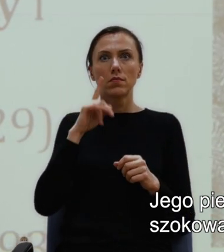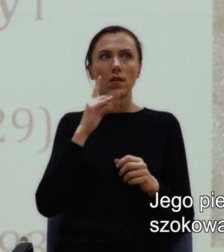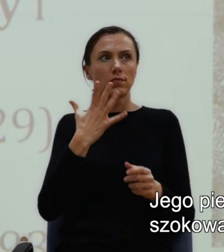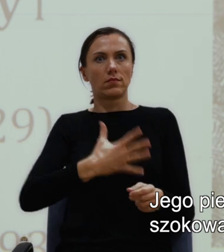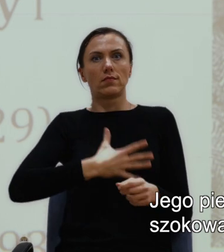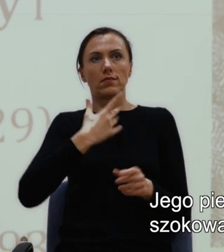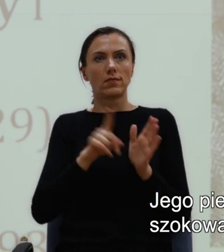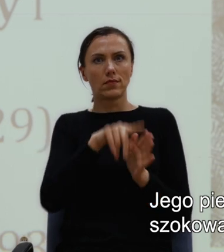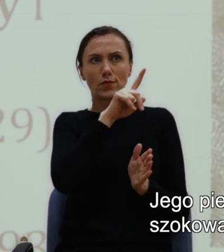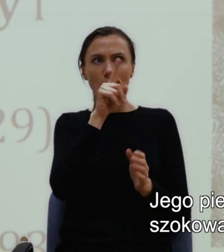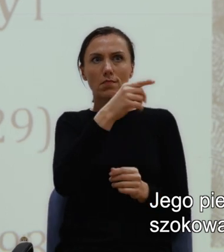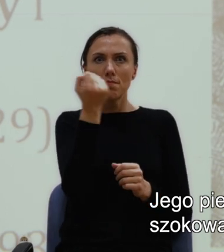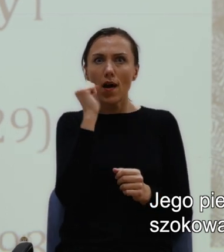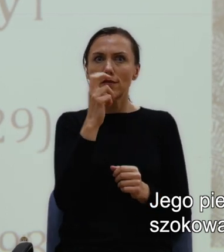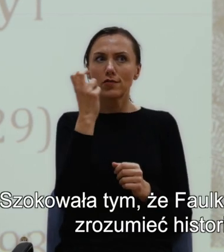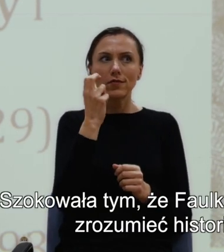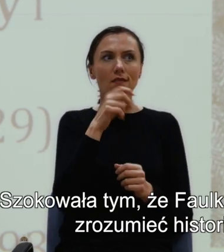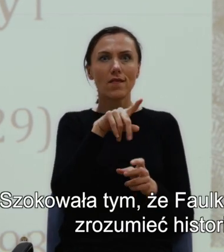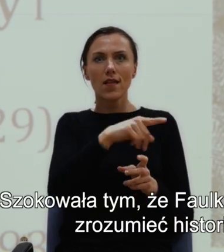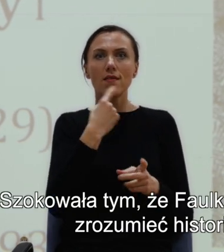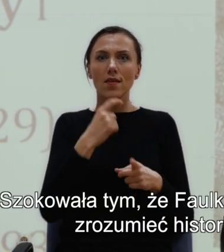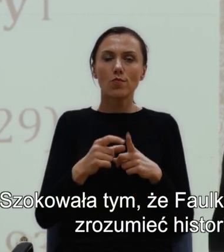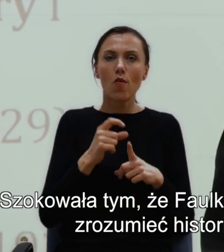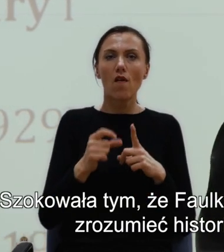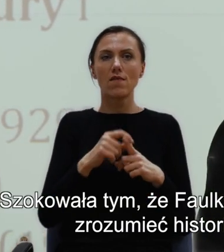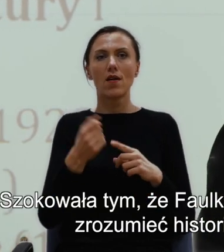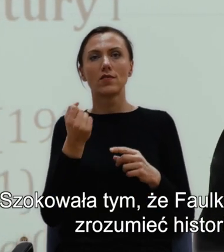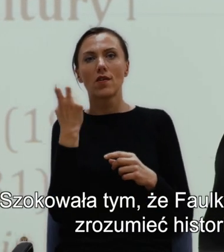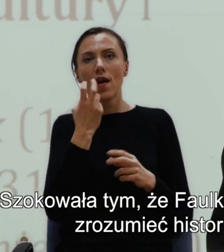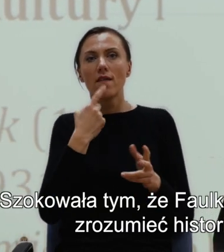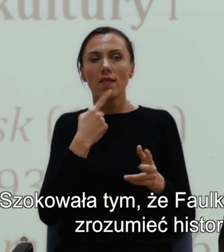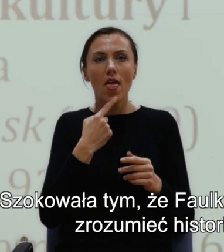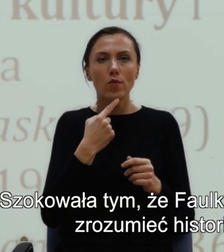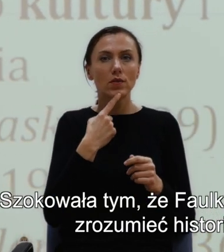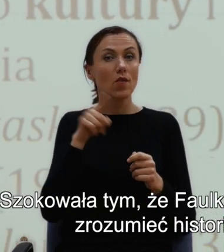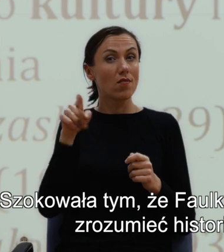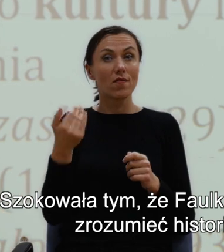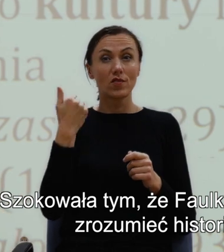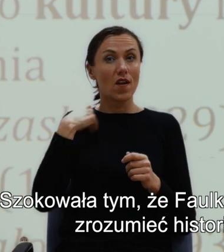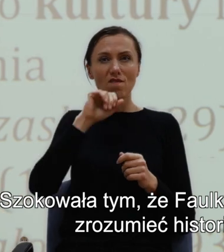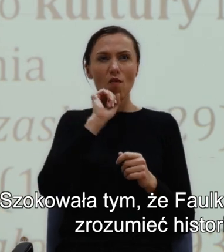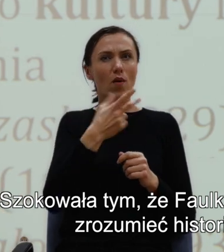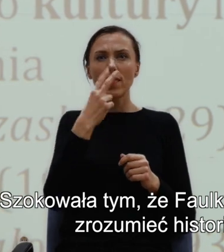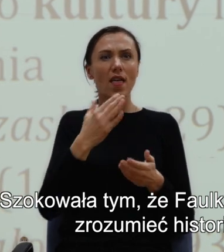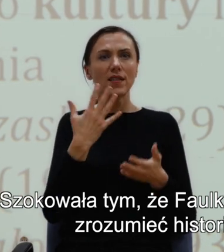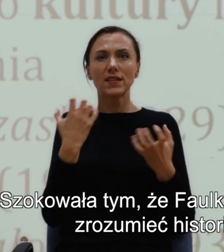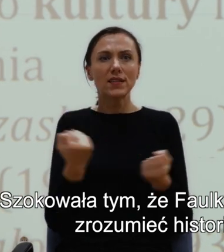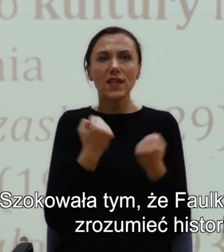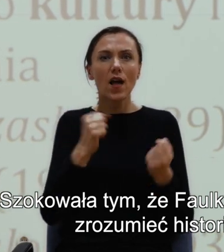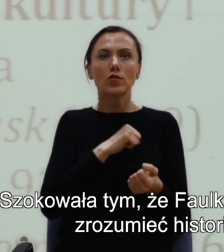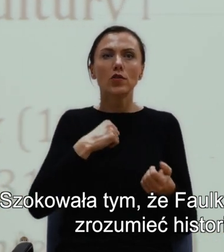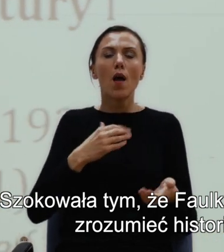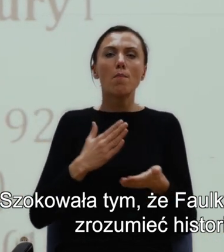bardzo ciekawym użyciem języka. Szokowała tym, że Faulkner w żaden sposób nie starał się pomóc czytelnikowi zrozumieć